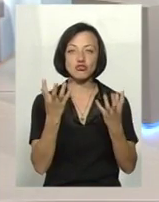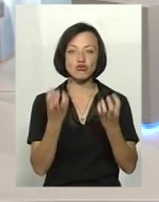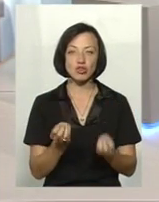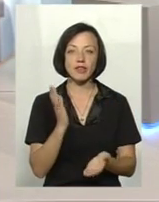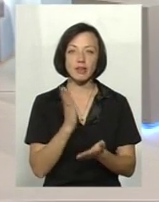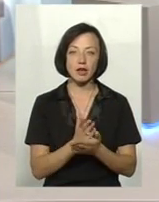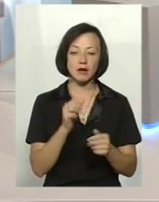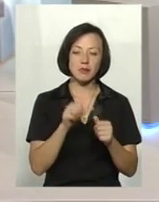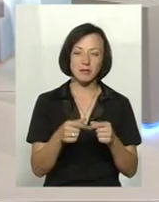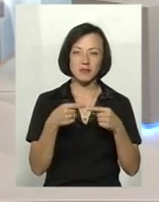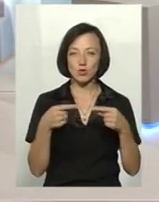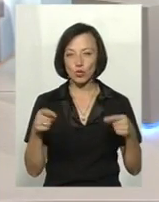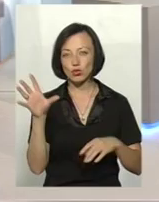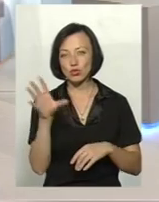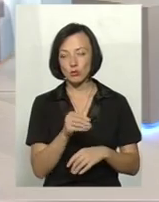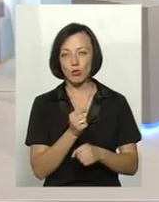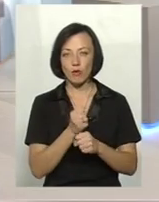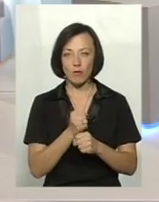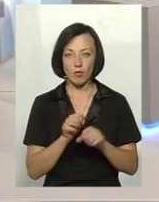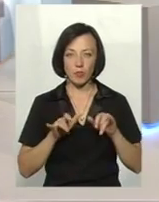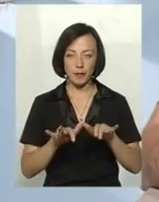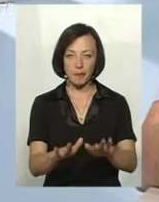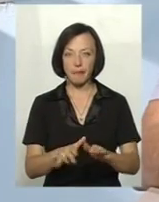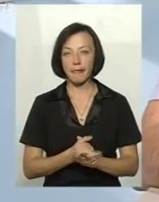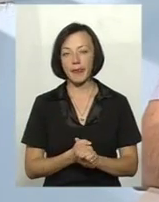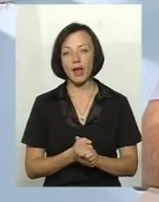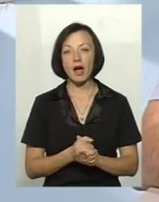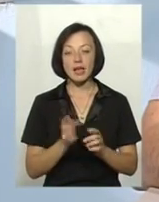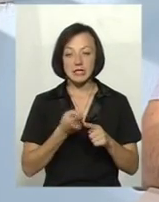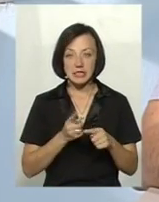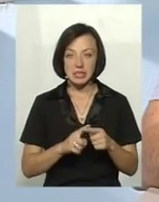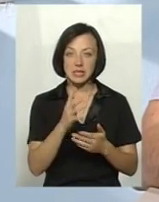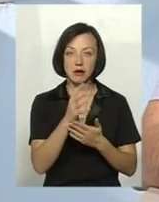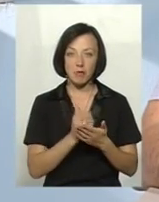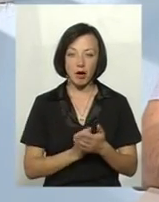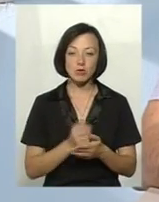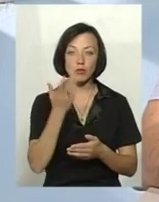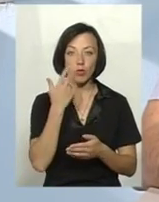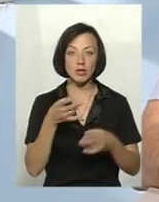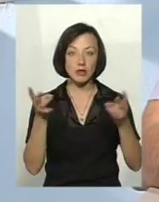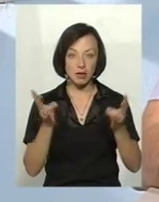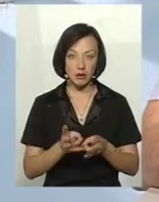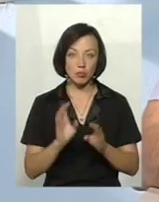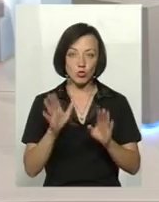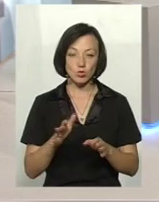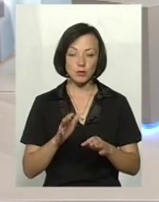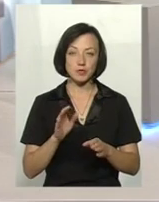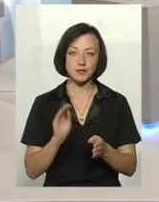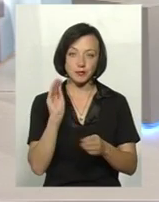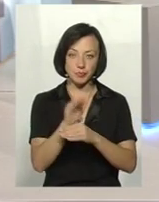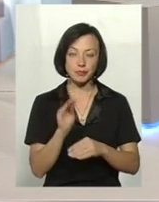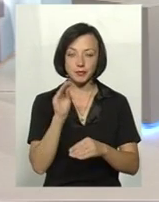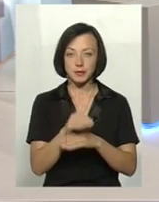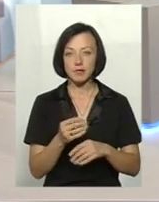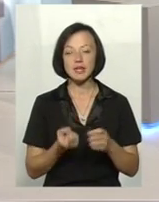Пального, засобів, всього, щоб проводити заходи. А далі ці запаси будуть по мірі необхідності поповнювати. З яких джерел?